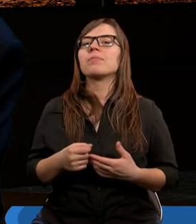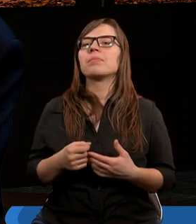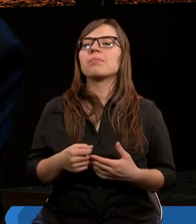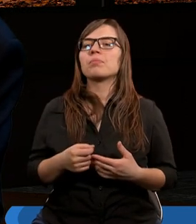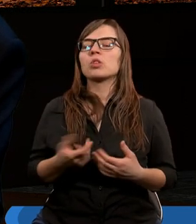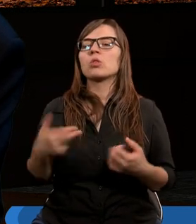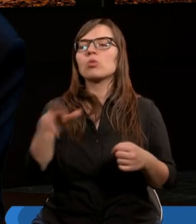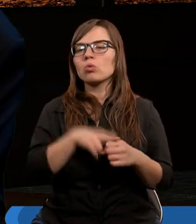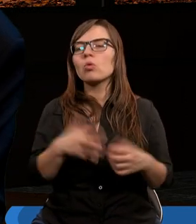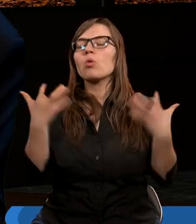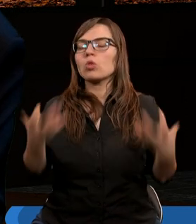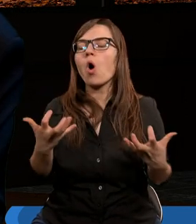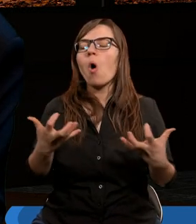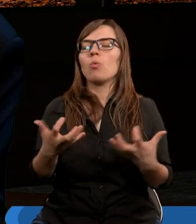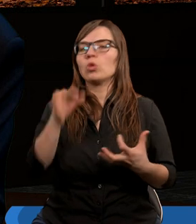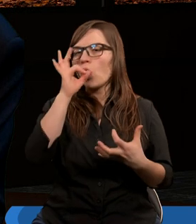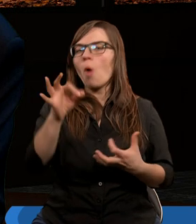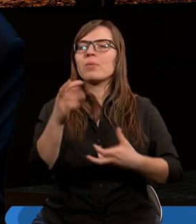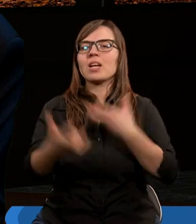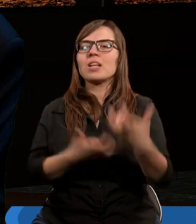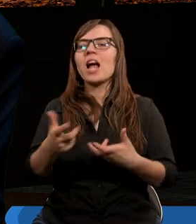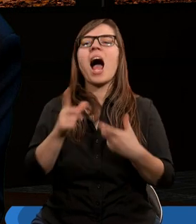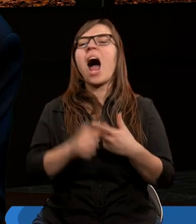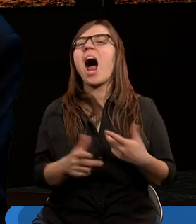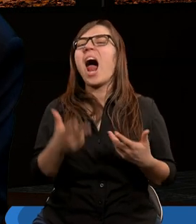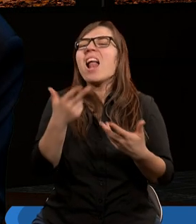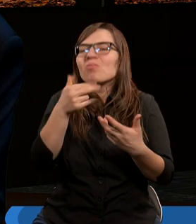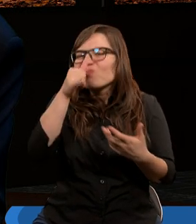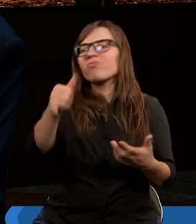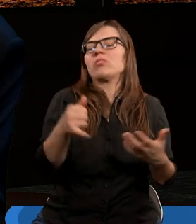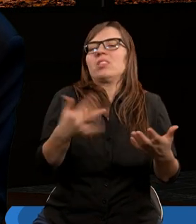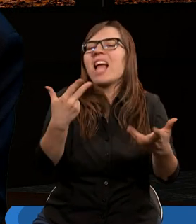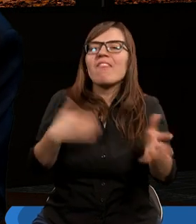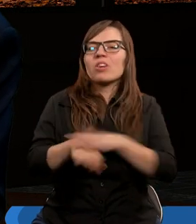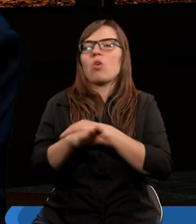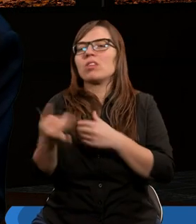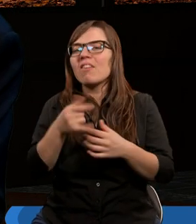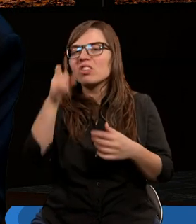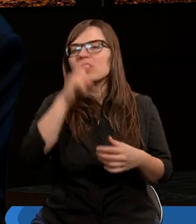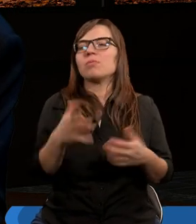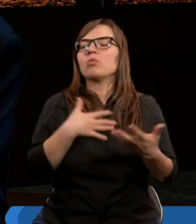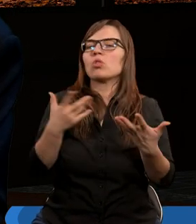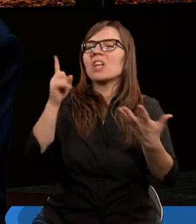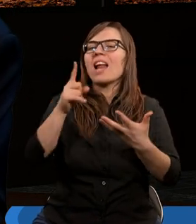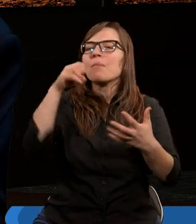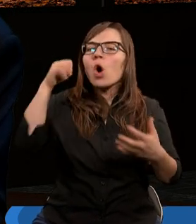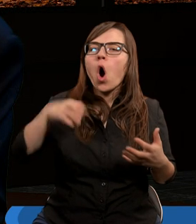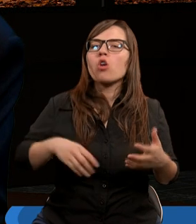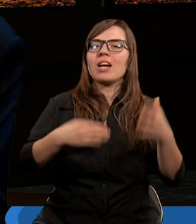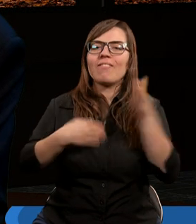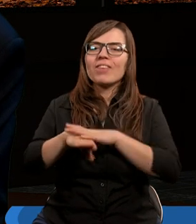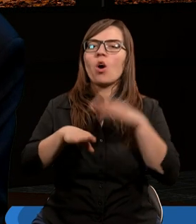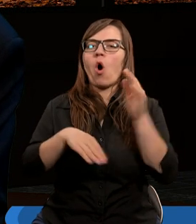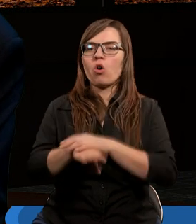wymienieni ludzie, którzy chcą czynić dobrze, ale im nie wychodzi. A nieraz, no nie chcą czynić dobrze i wtedy jeszcze gorzej im wychodzi,